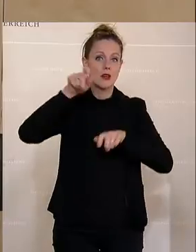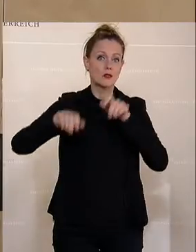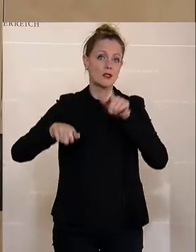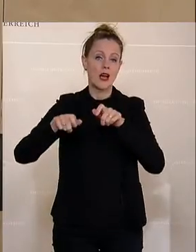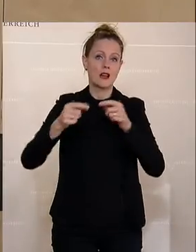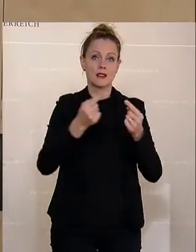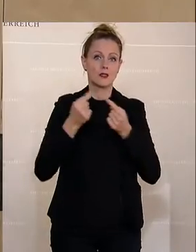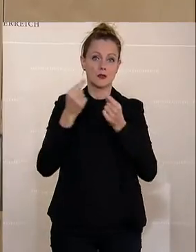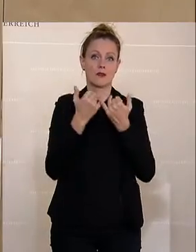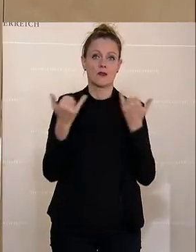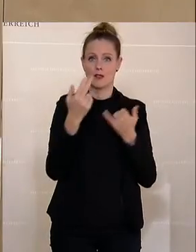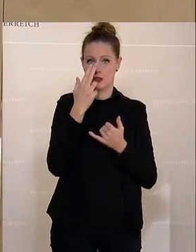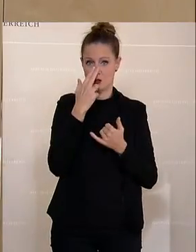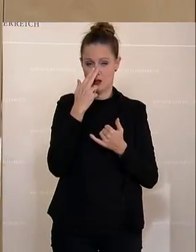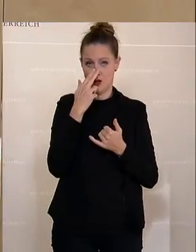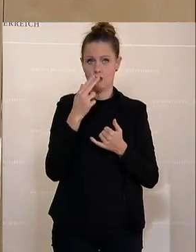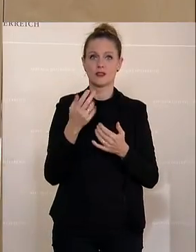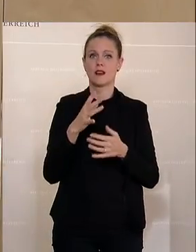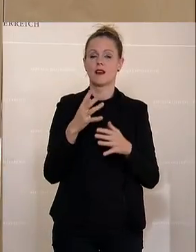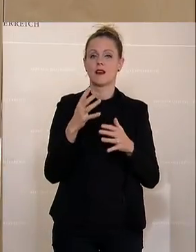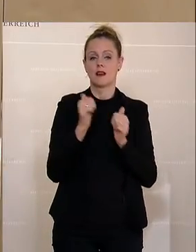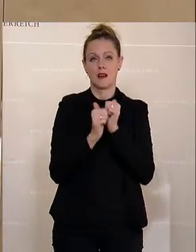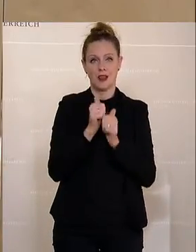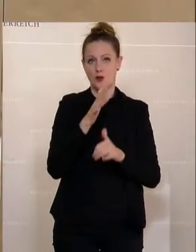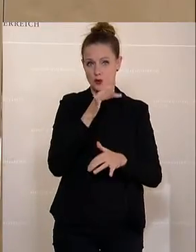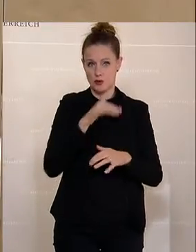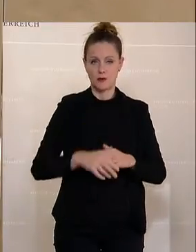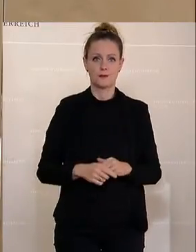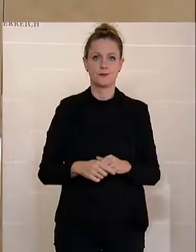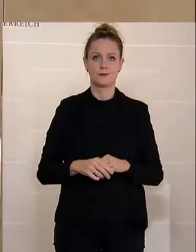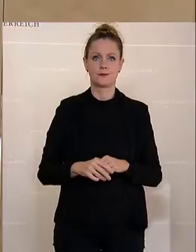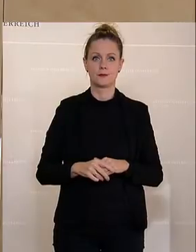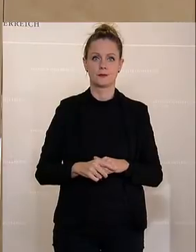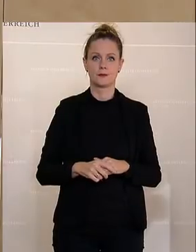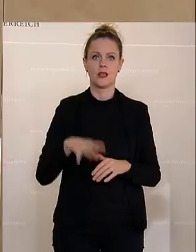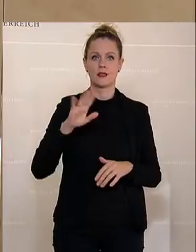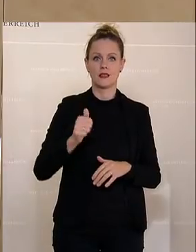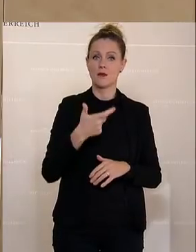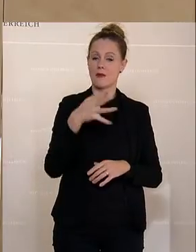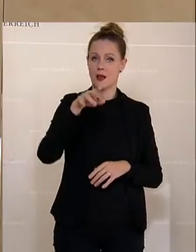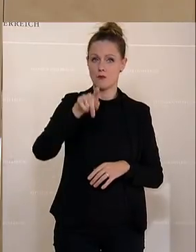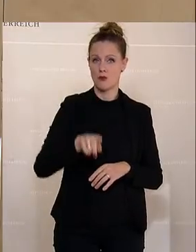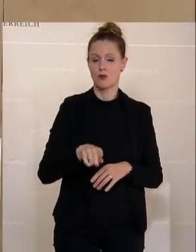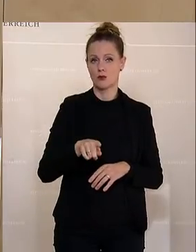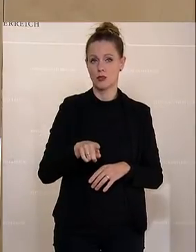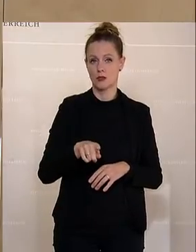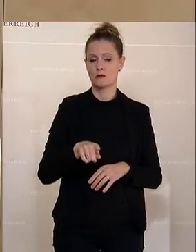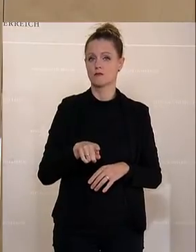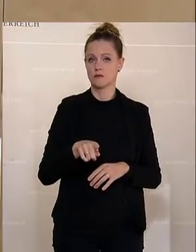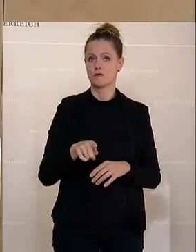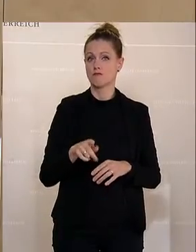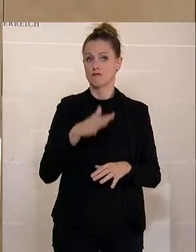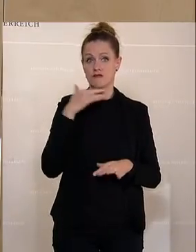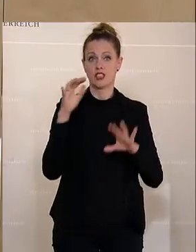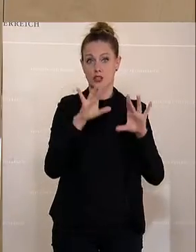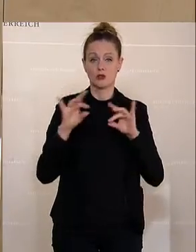im Rechnungshof an. Sie haben seit einigen Monaten viel zu